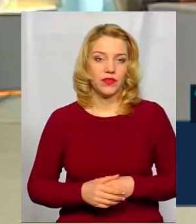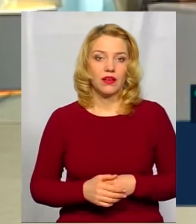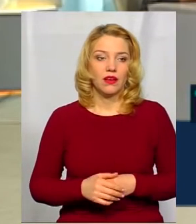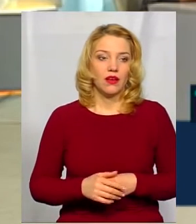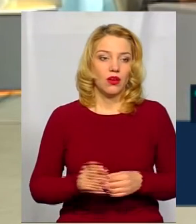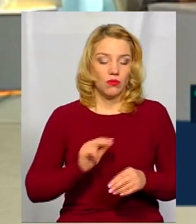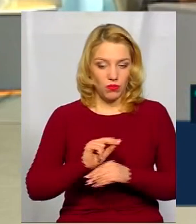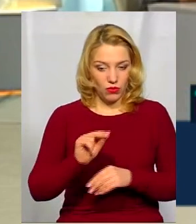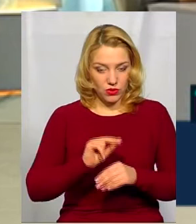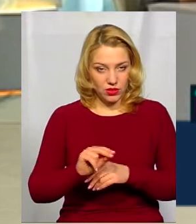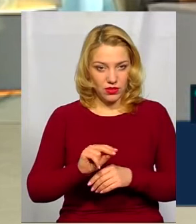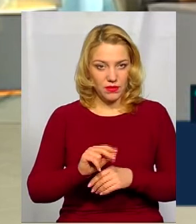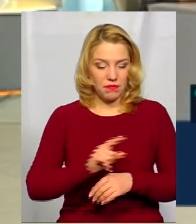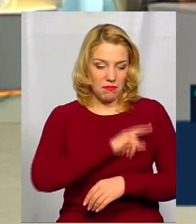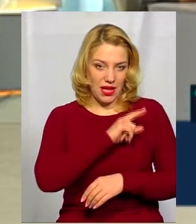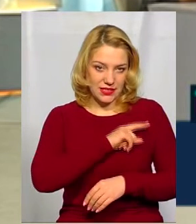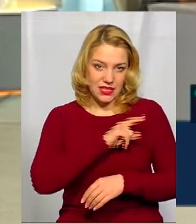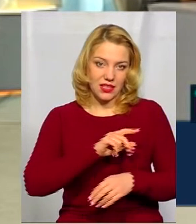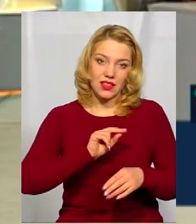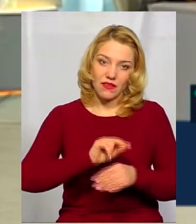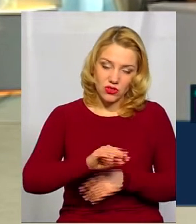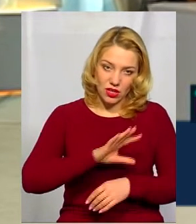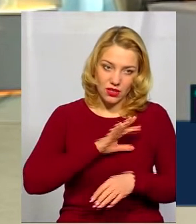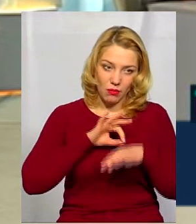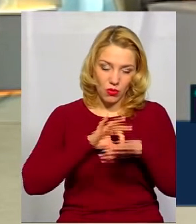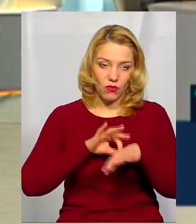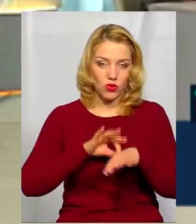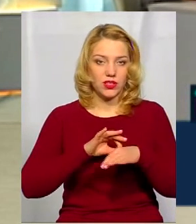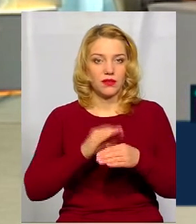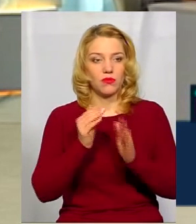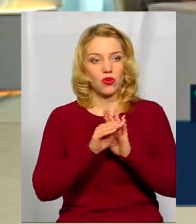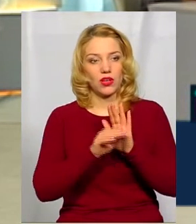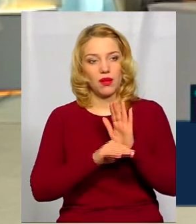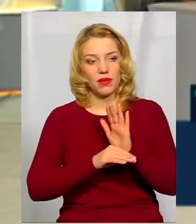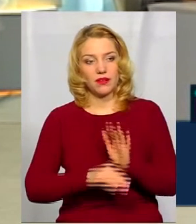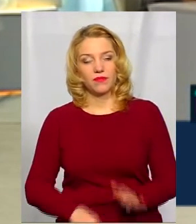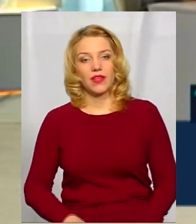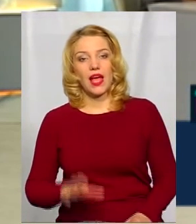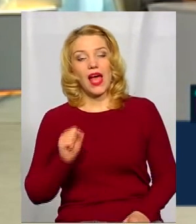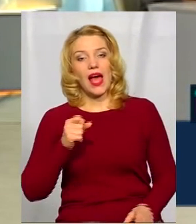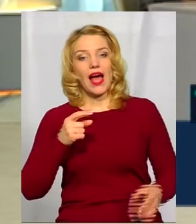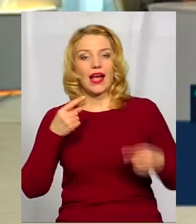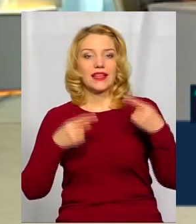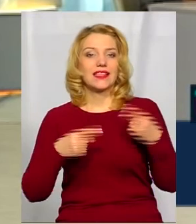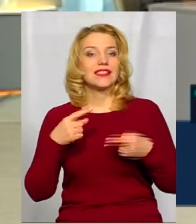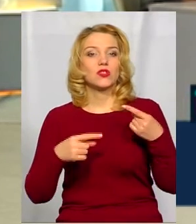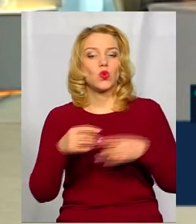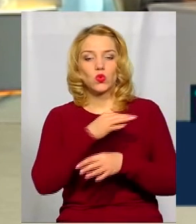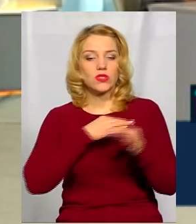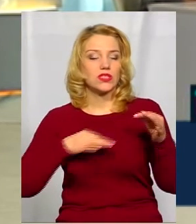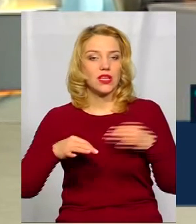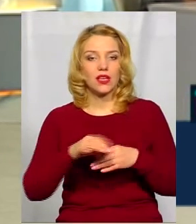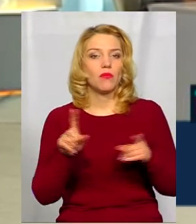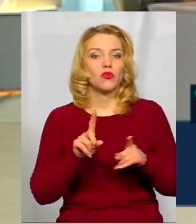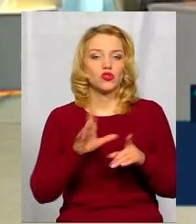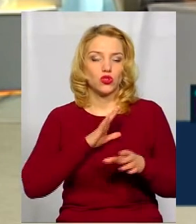Проводились майстерки, навчальні якісь були, програми. А дискусії? Про що дискутували